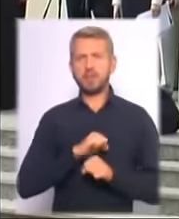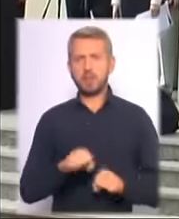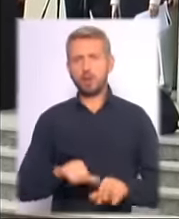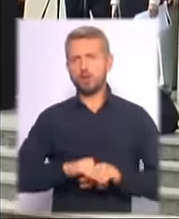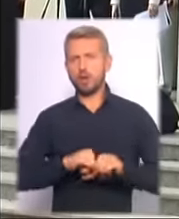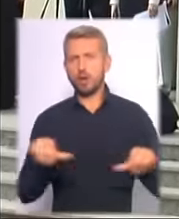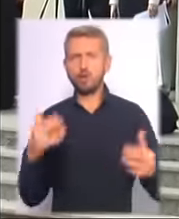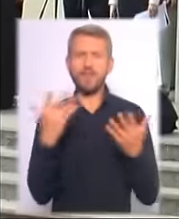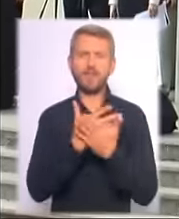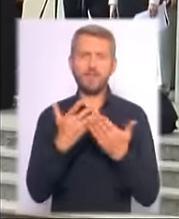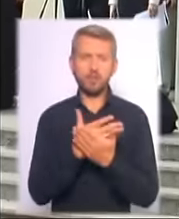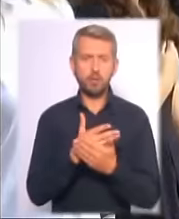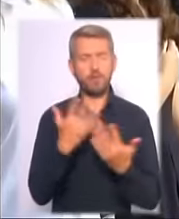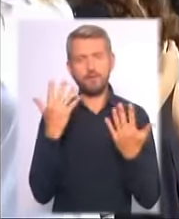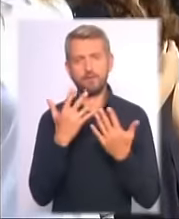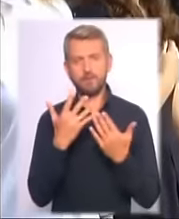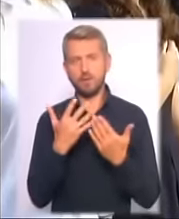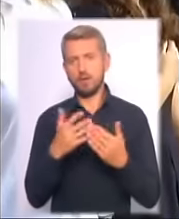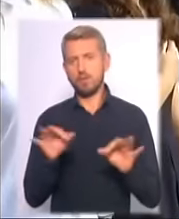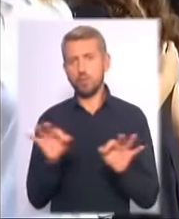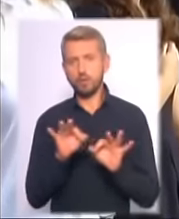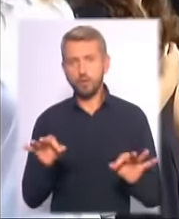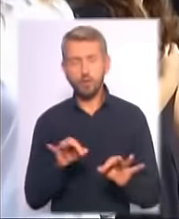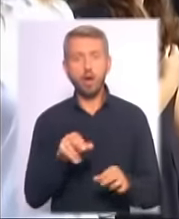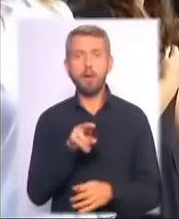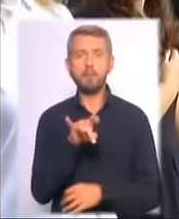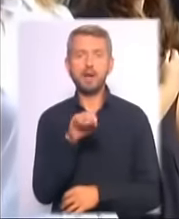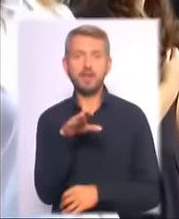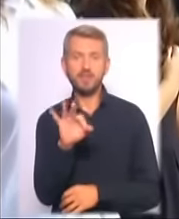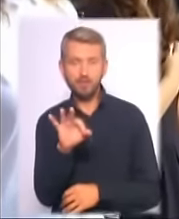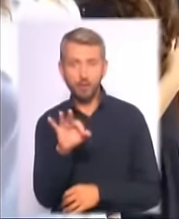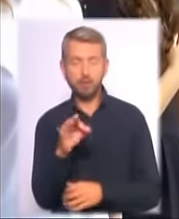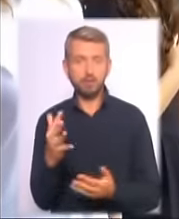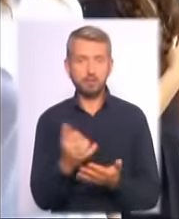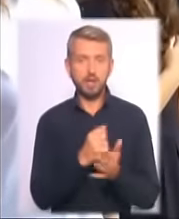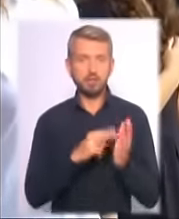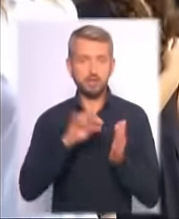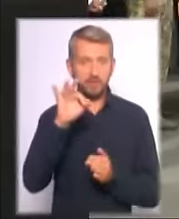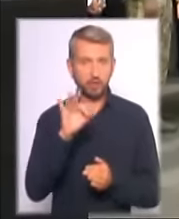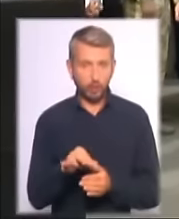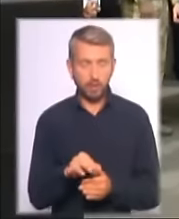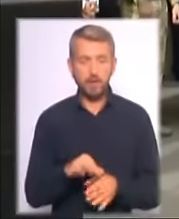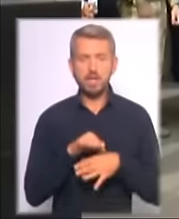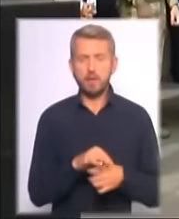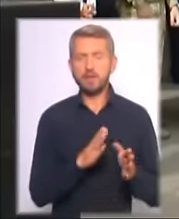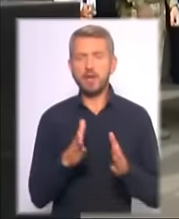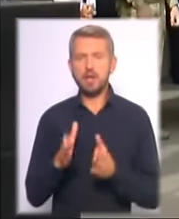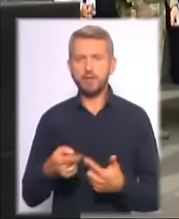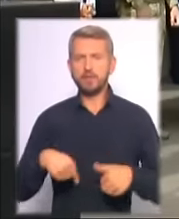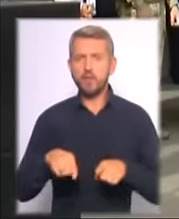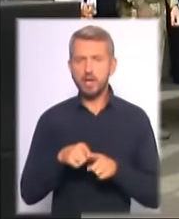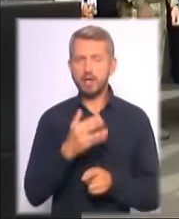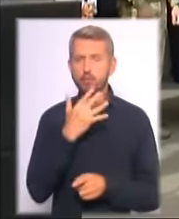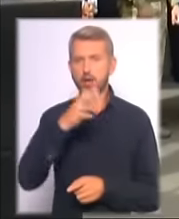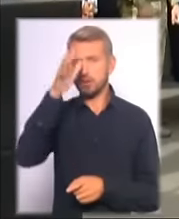фільми, музику, а піратство програмних продуктів сягає 80%. Тож, навести лад у сфері національного інтелектуального